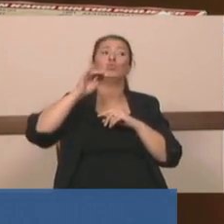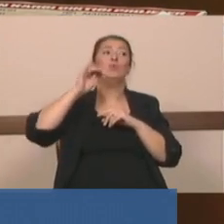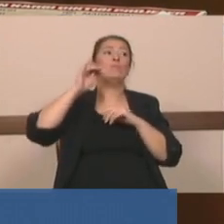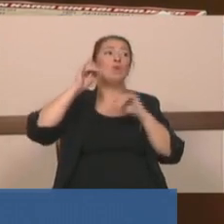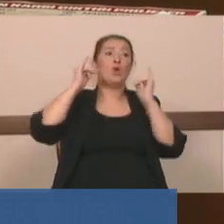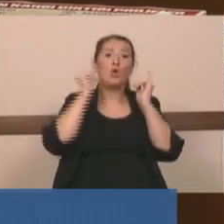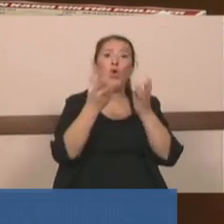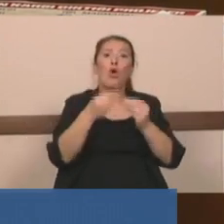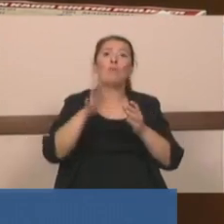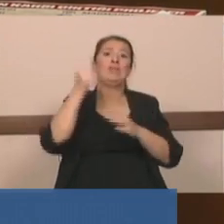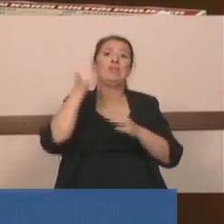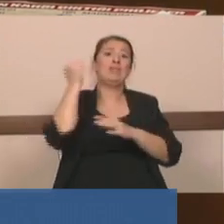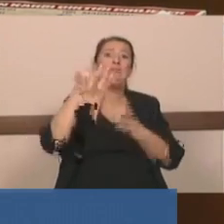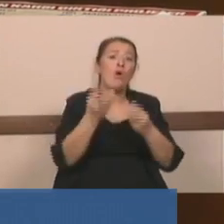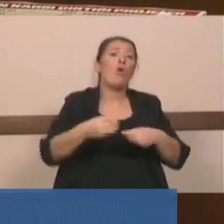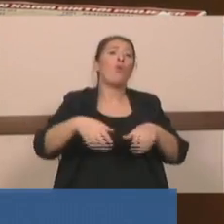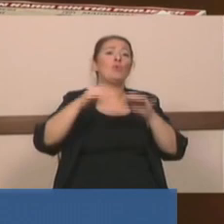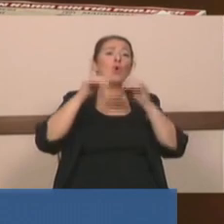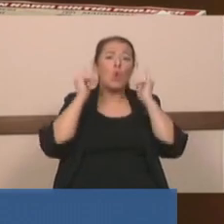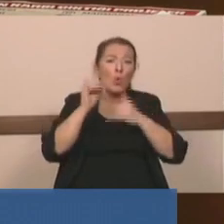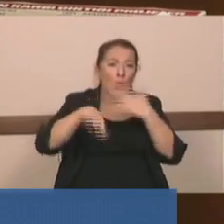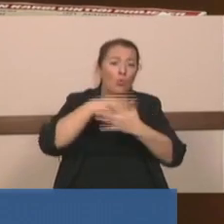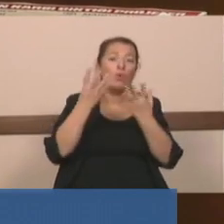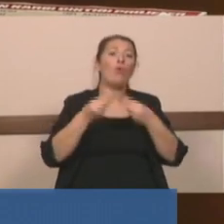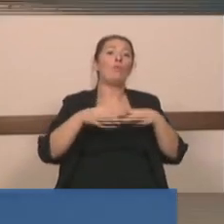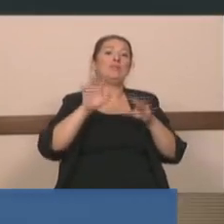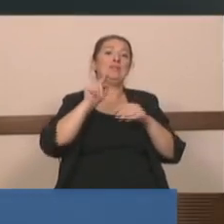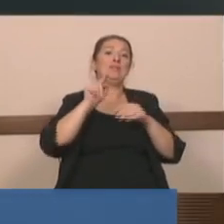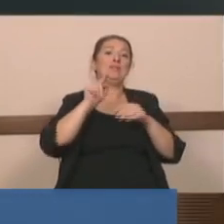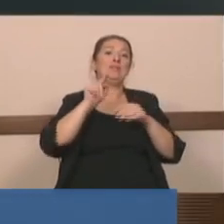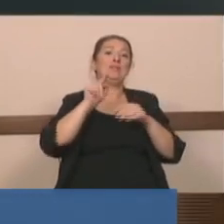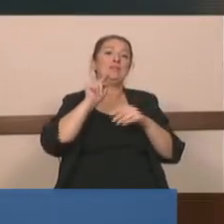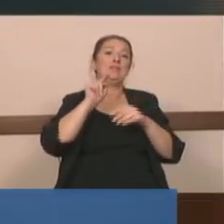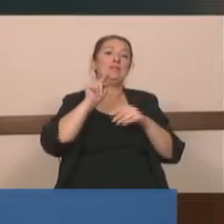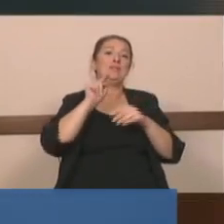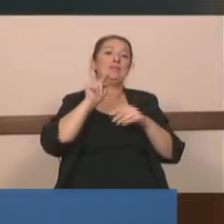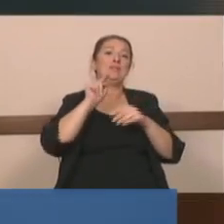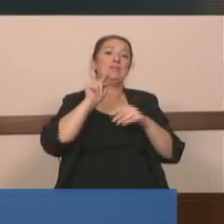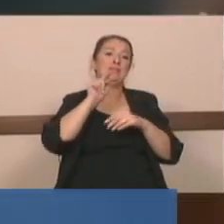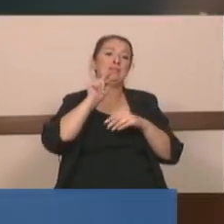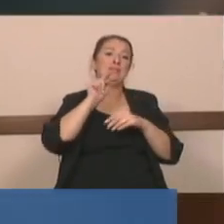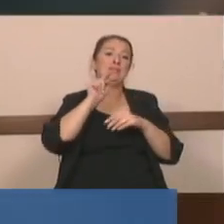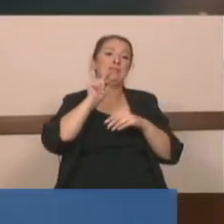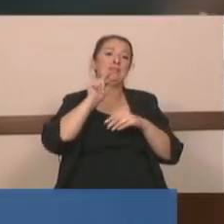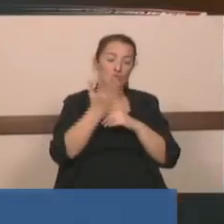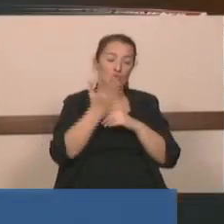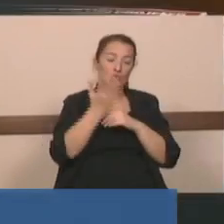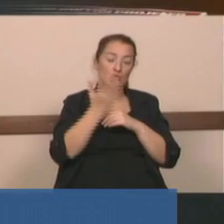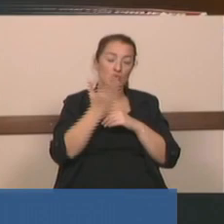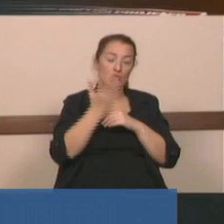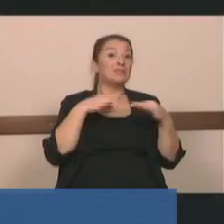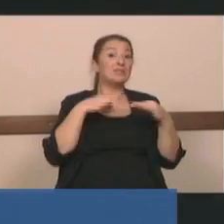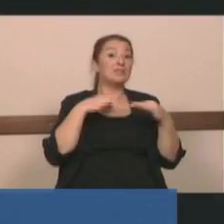cinayet olmadığını, felaket olmadığını siz de biliyorsunuz. Ama Sayın Başkan kendi siyasi duruşunu